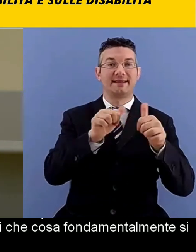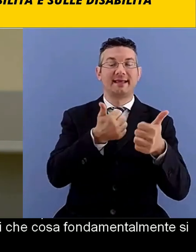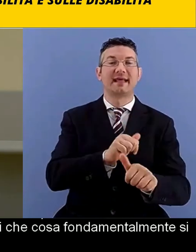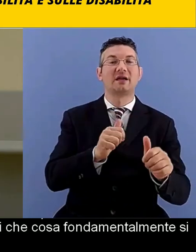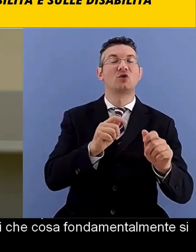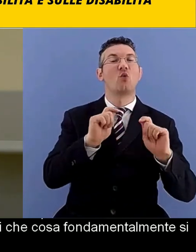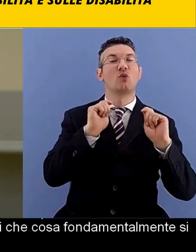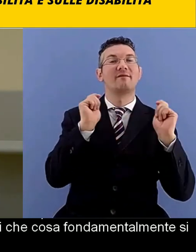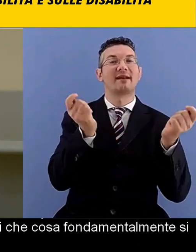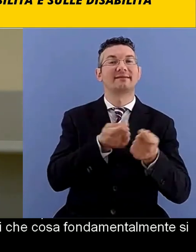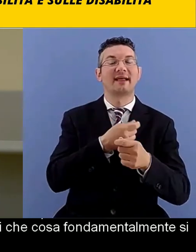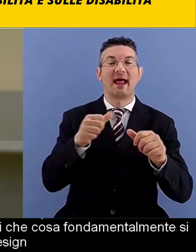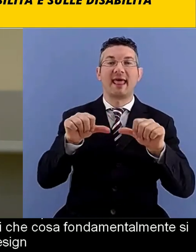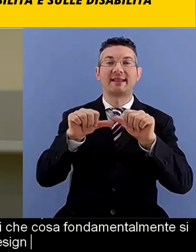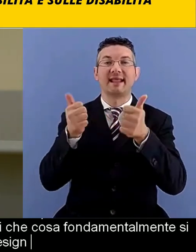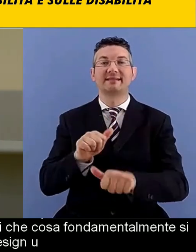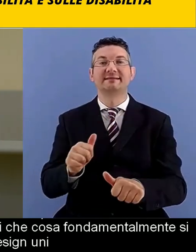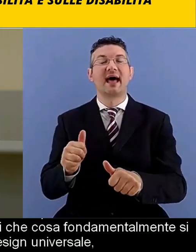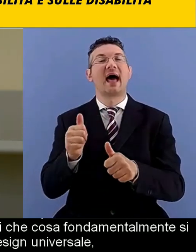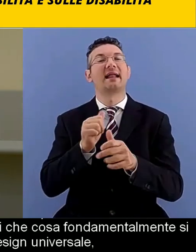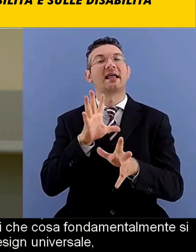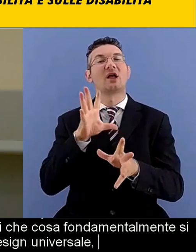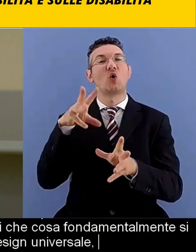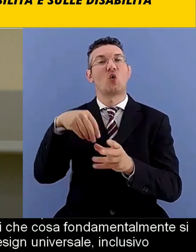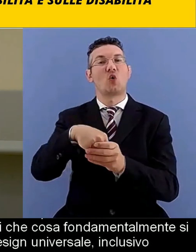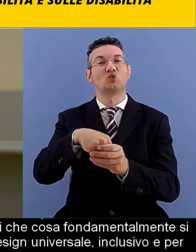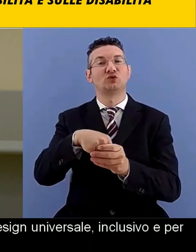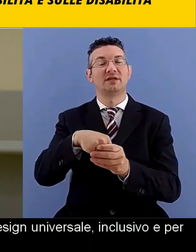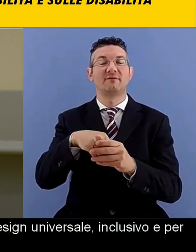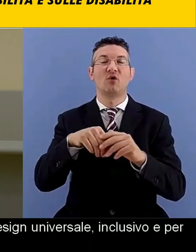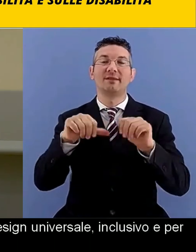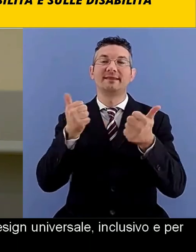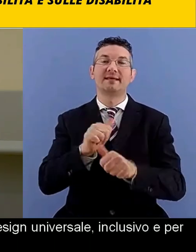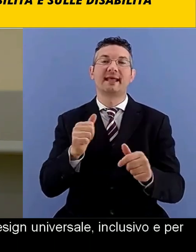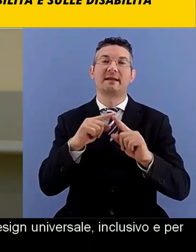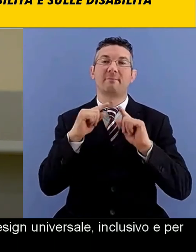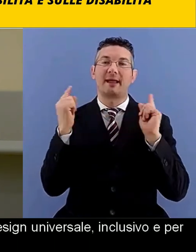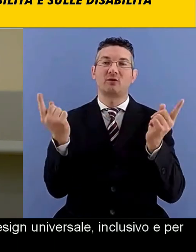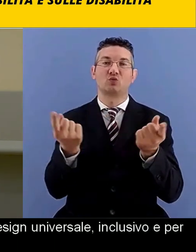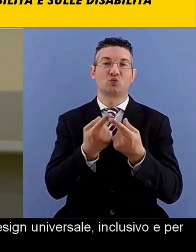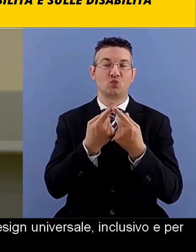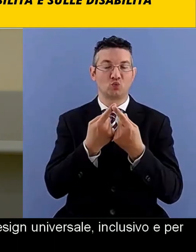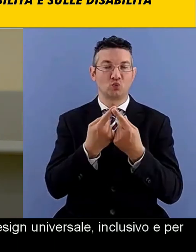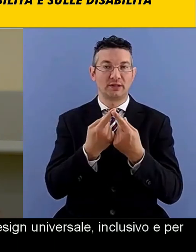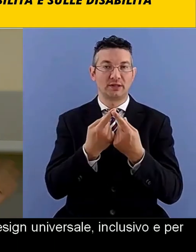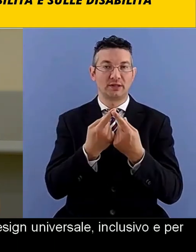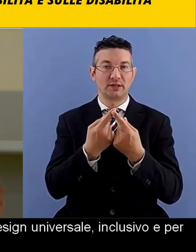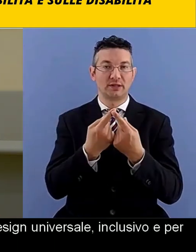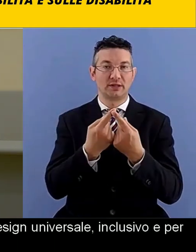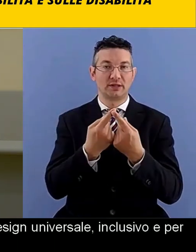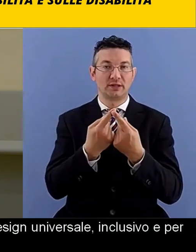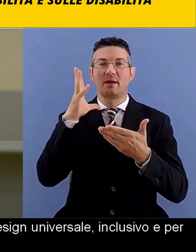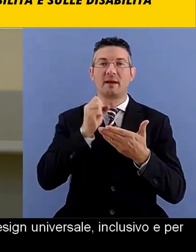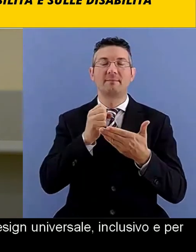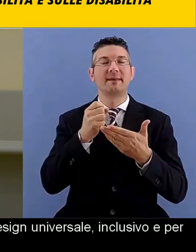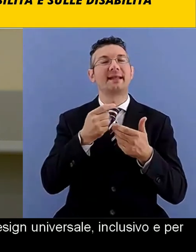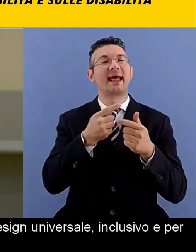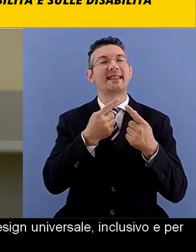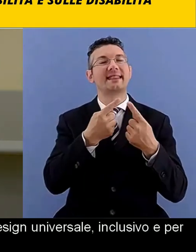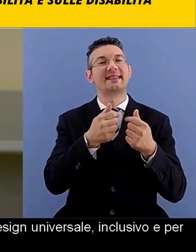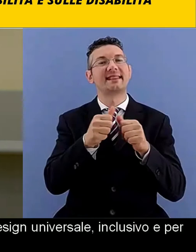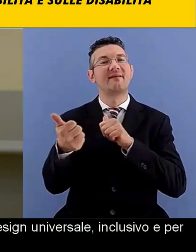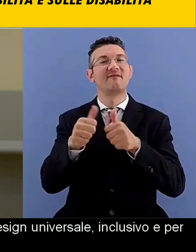inclusivo e di design per tutti e ci guiderà un a capirne le differenze lascio direttamente la